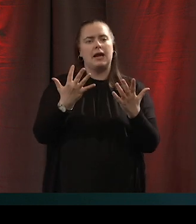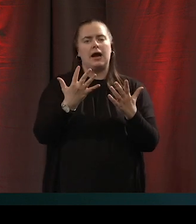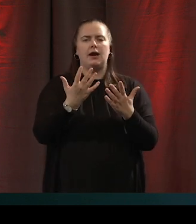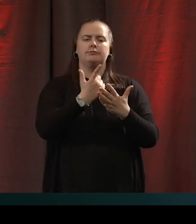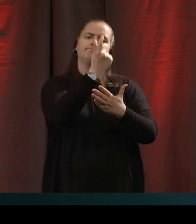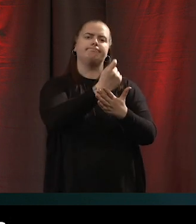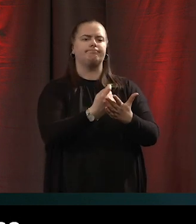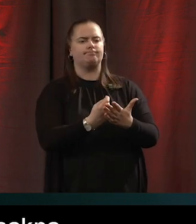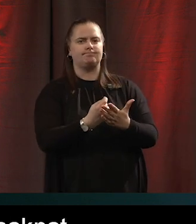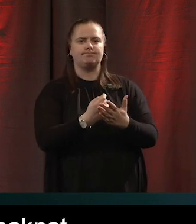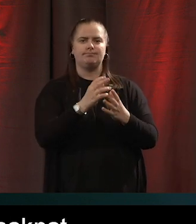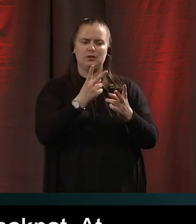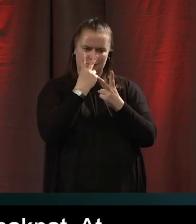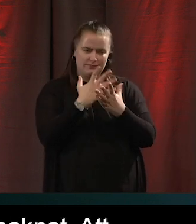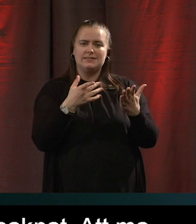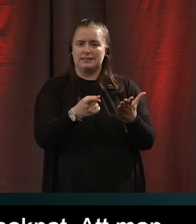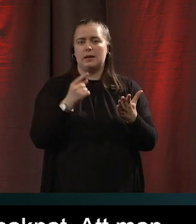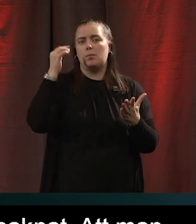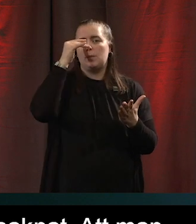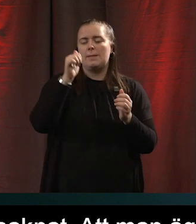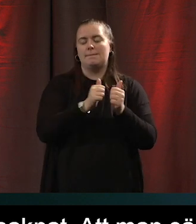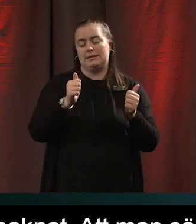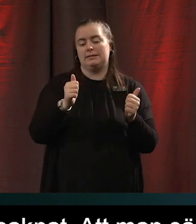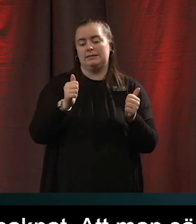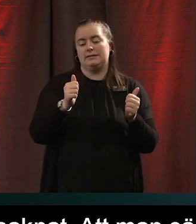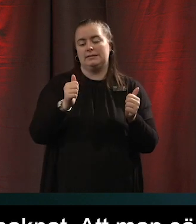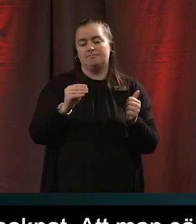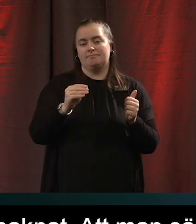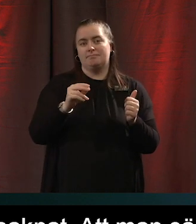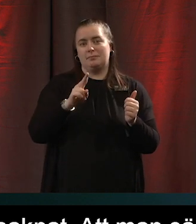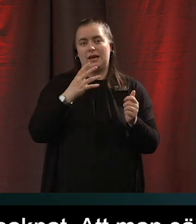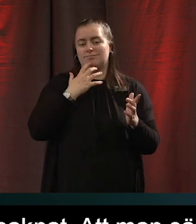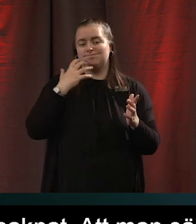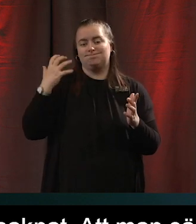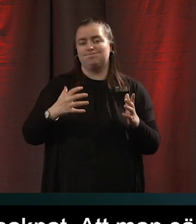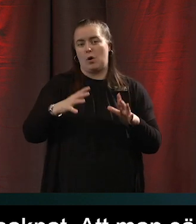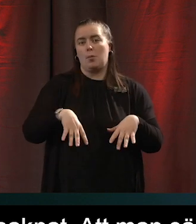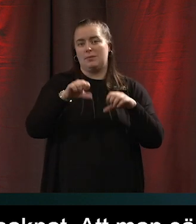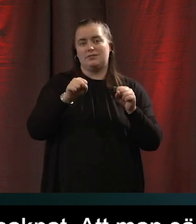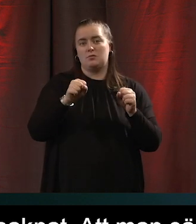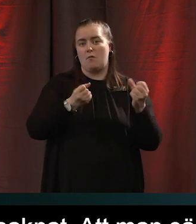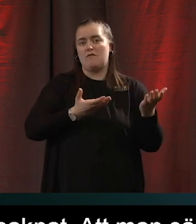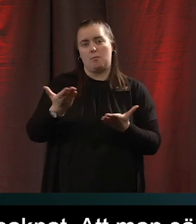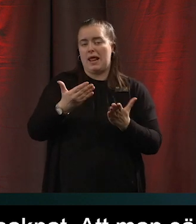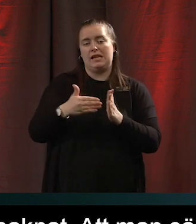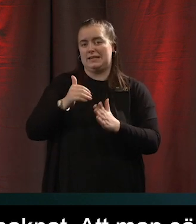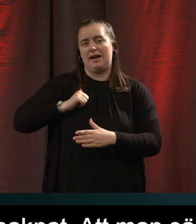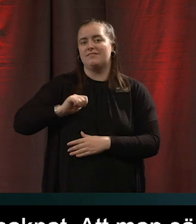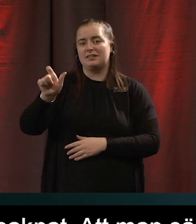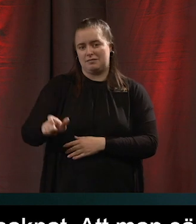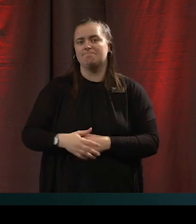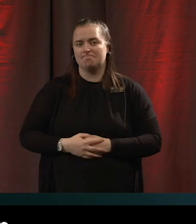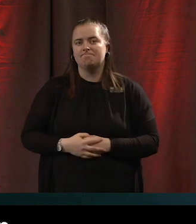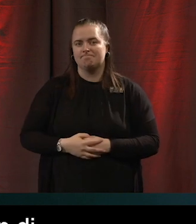mer än tusen ord men jag säger det så här det är en diger uppgift att förmedla det jag tycker